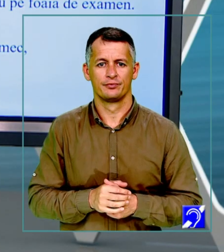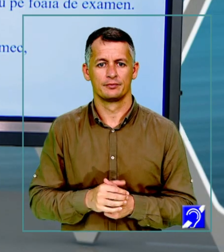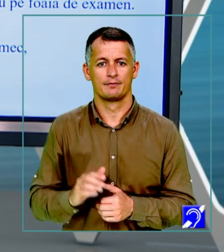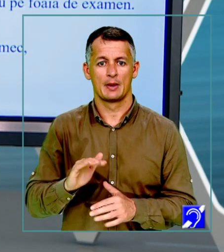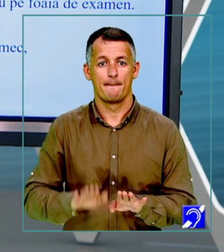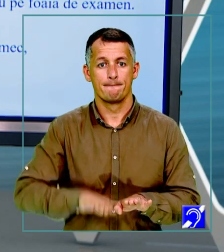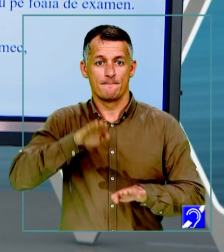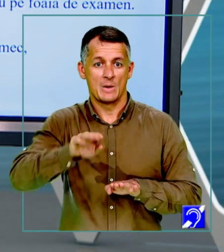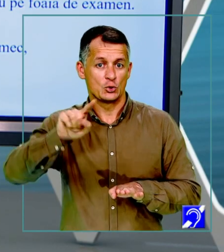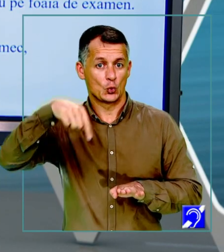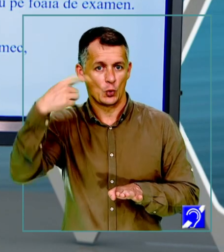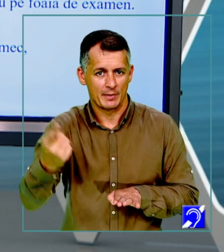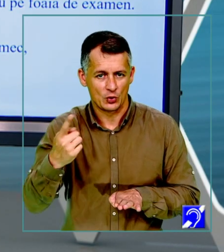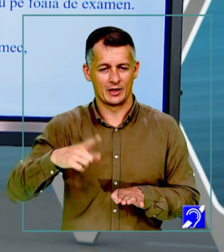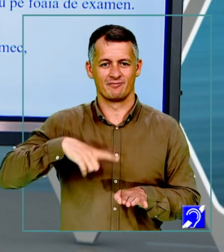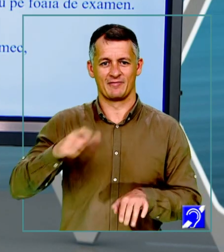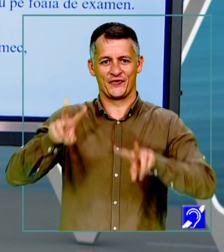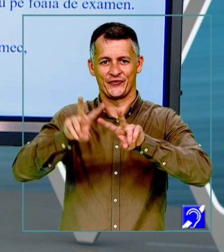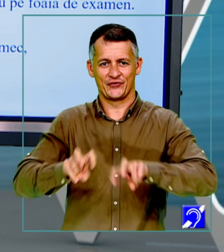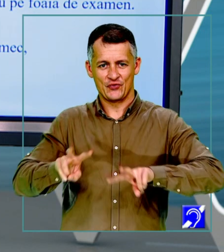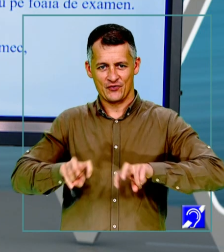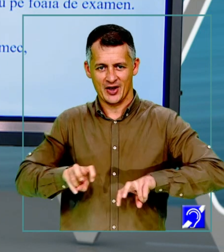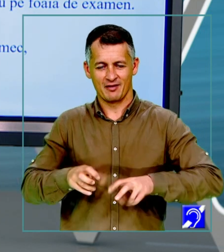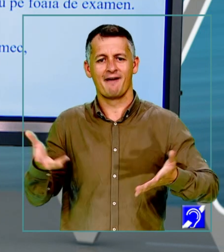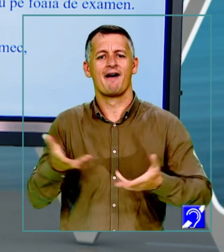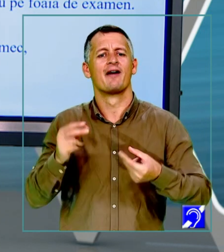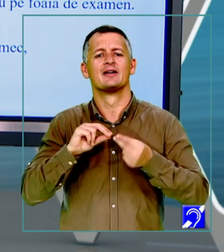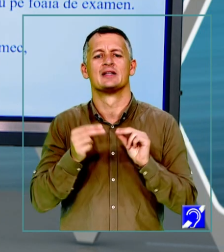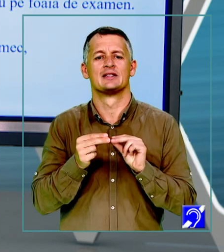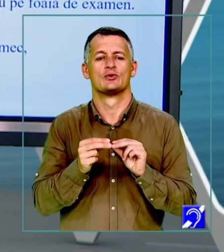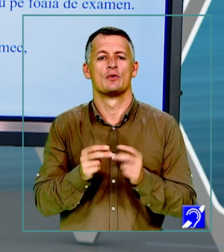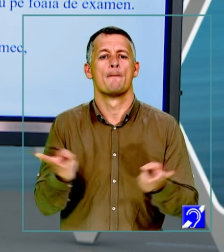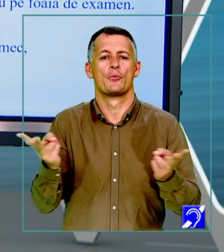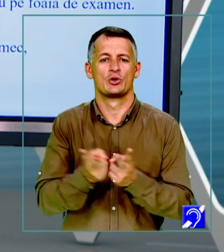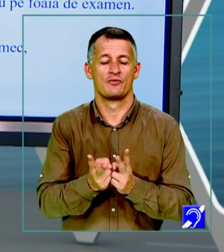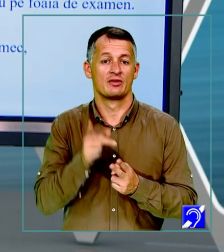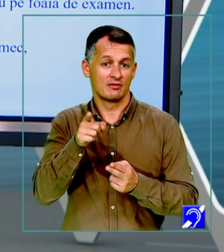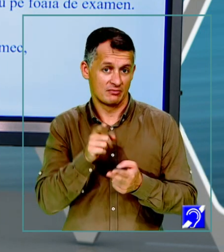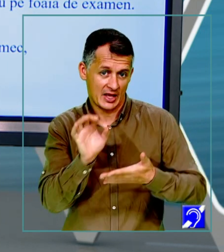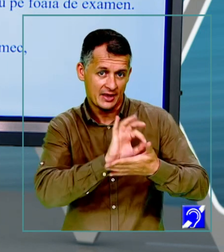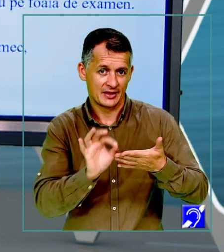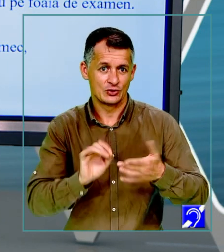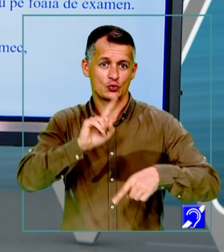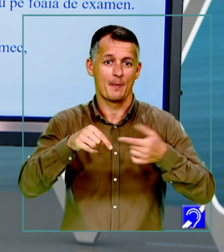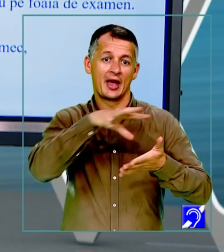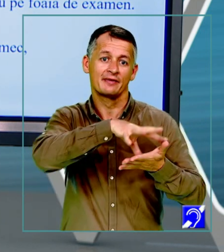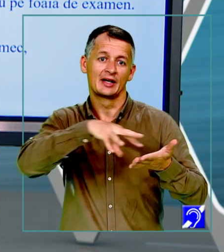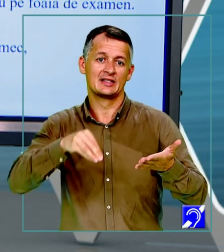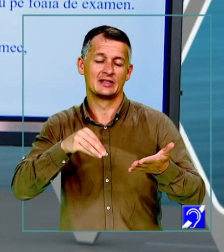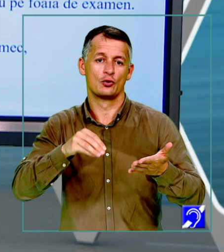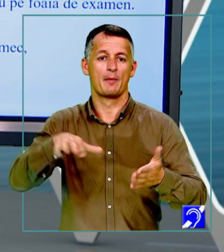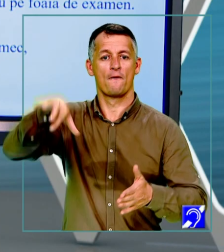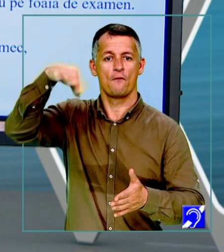următor este să verific care este sensul potrivit în context și să-l transcriu apoi pe foaia de